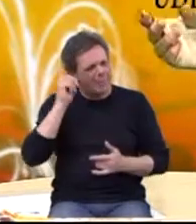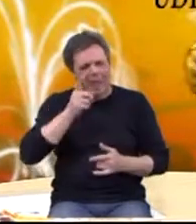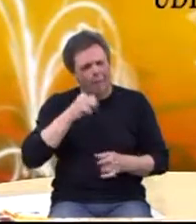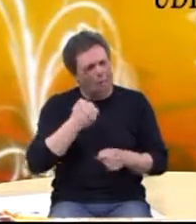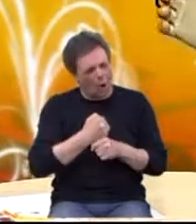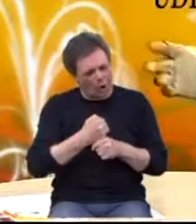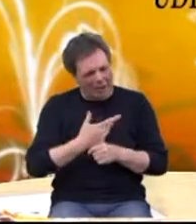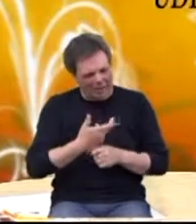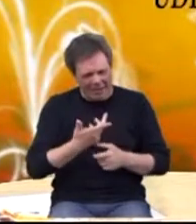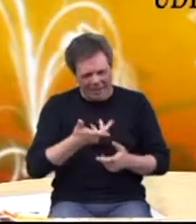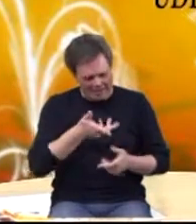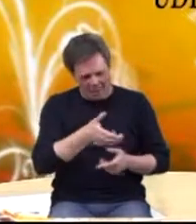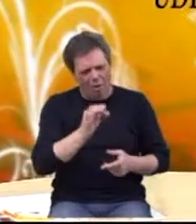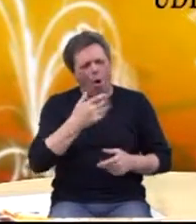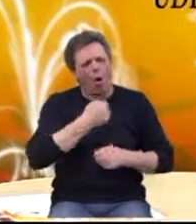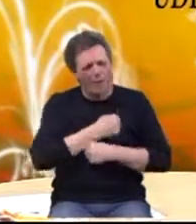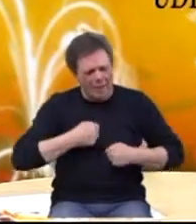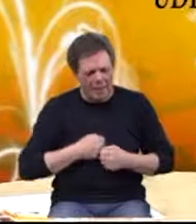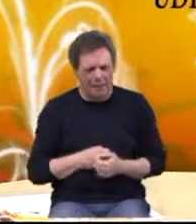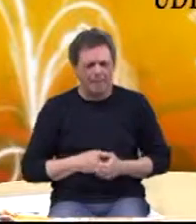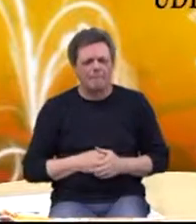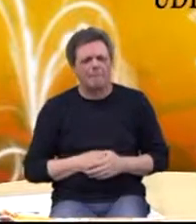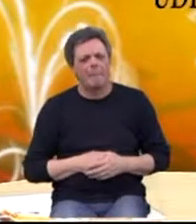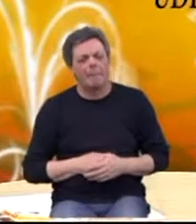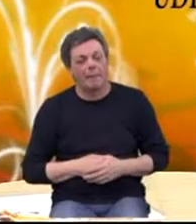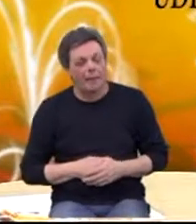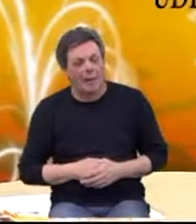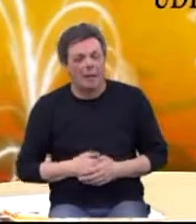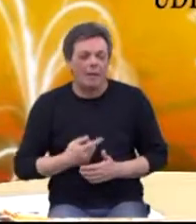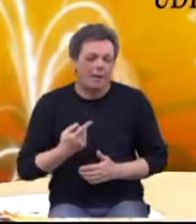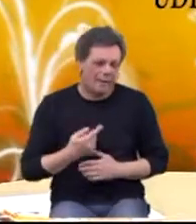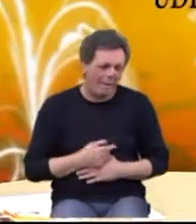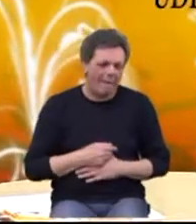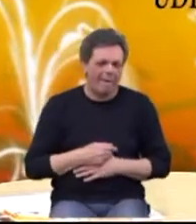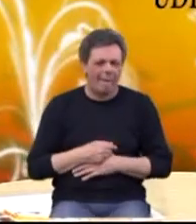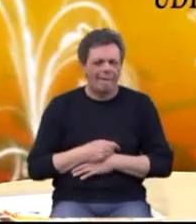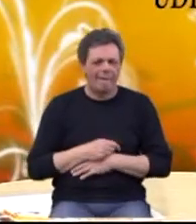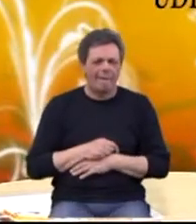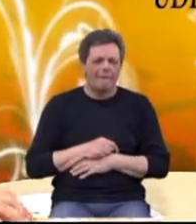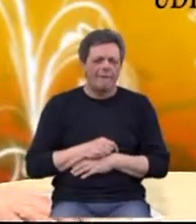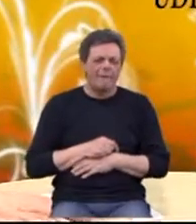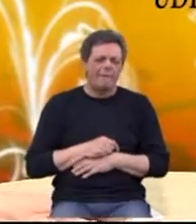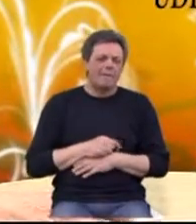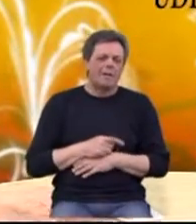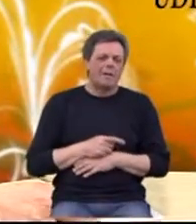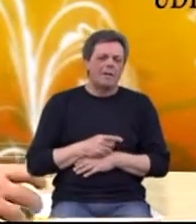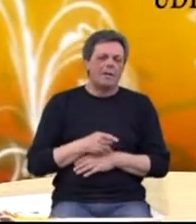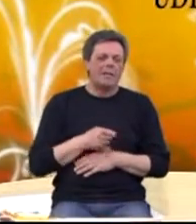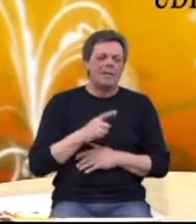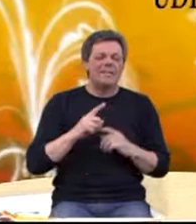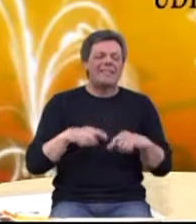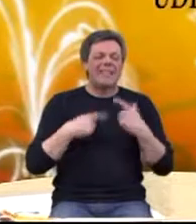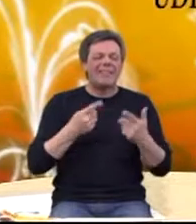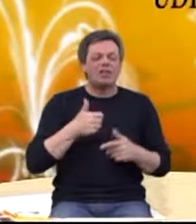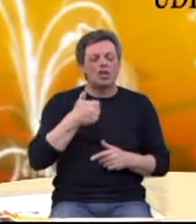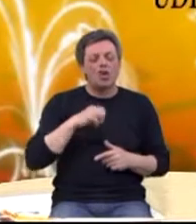struke, šta ćete vi o debljini. Ovo ono, kad je njegov mentor, sad da ne spominjemo sa imena, kazao, sljedeći